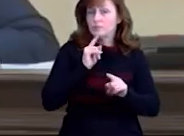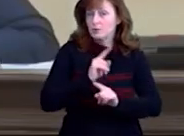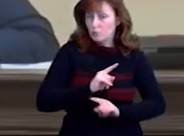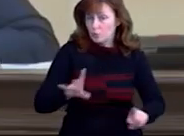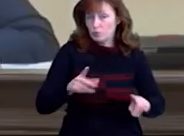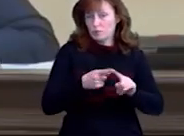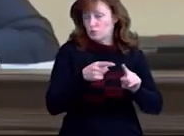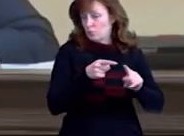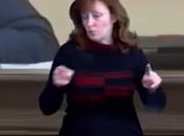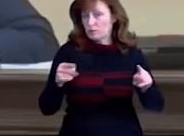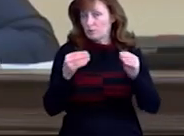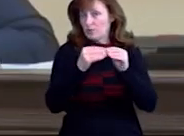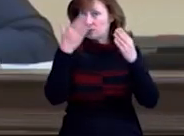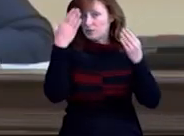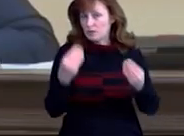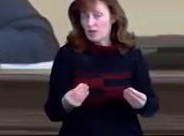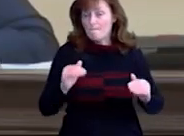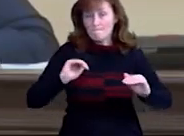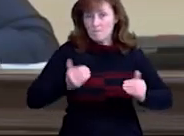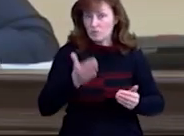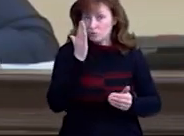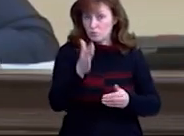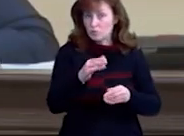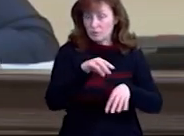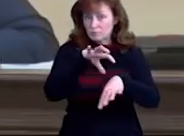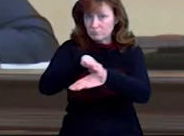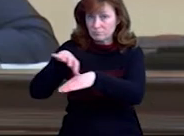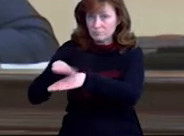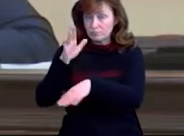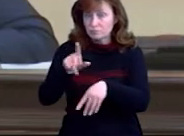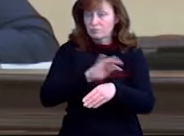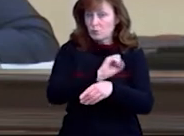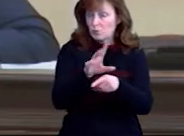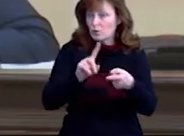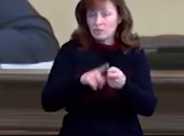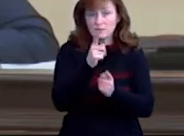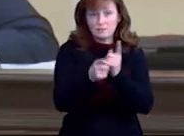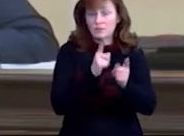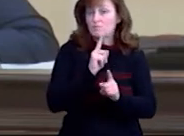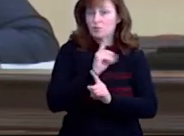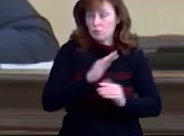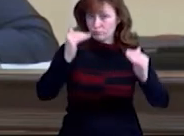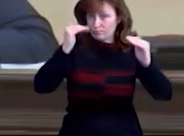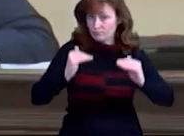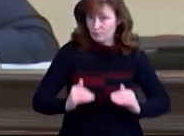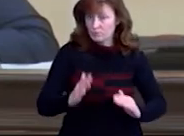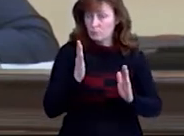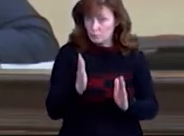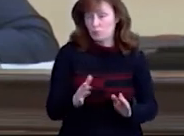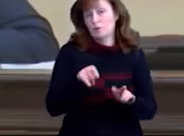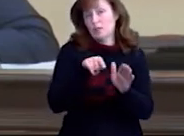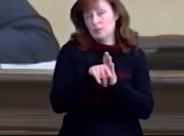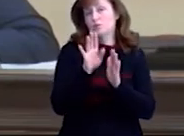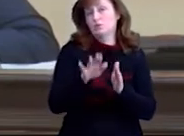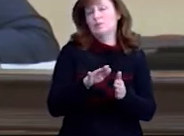мінімум протягом 10 днів відсоток виявлених випадків захворювання в країні мав би не змінюватись, мав би колуватись в межах плюс